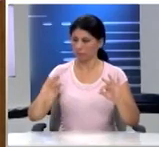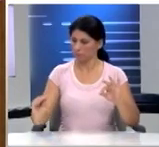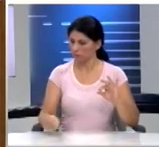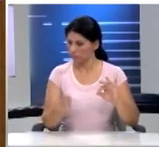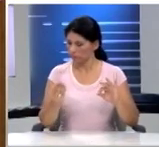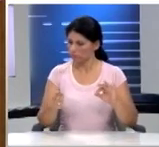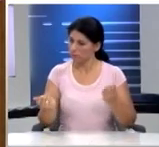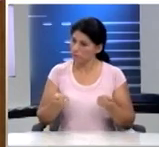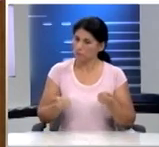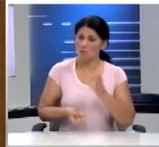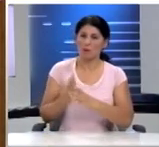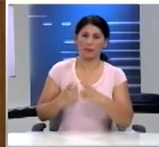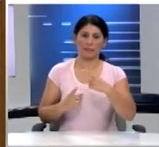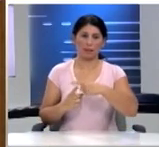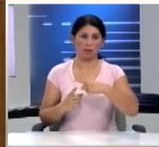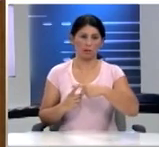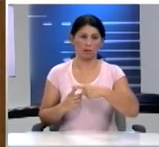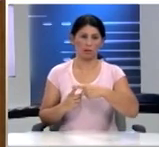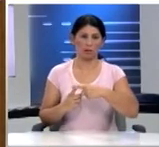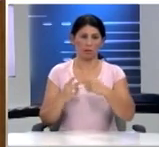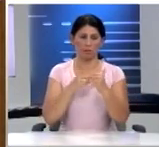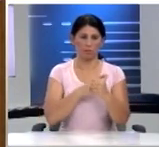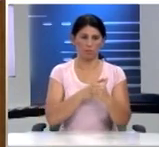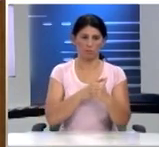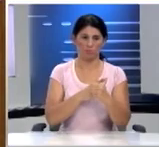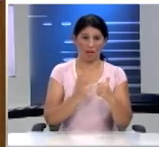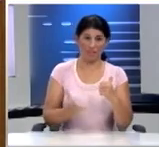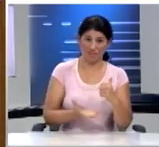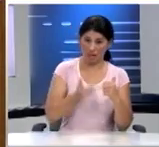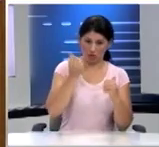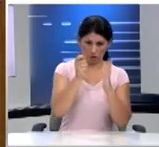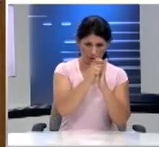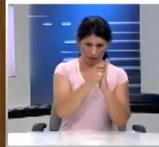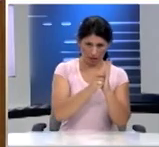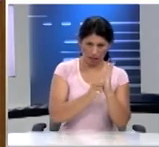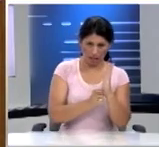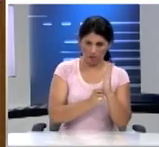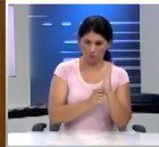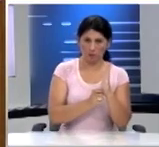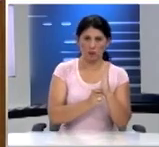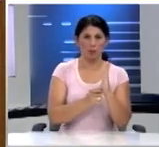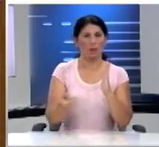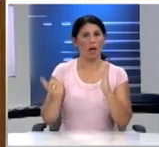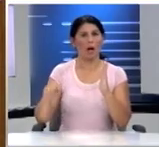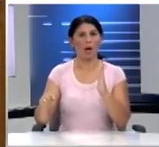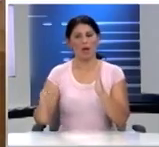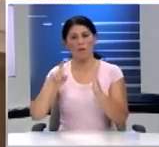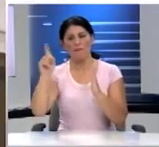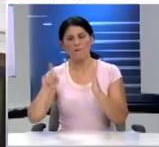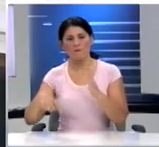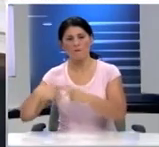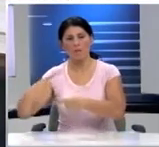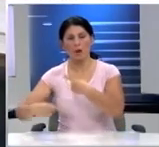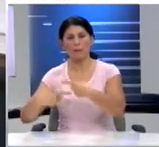με παράλληλη αξιοποίηση των νέων τεχνολογιών αφενός για τη διάσωση και καταγραφή τους και αφετέρου για την πιο βιωματική προσέγγιση